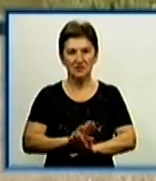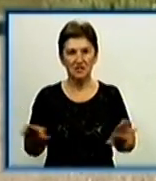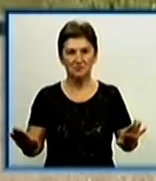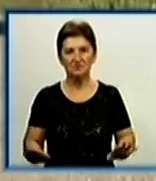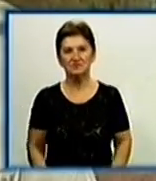днем.